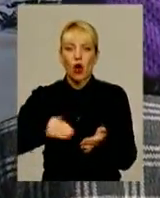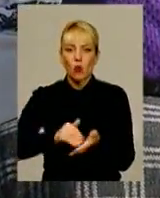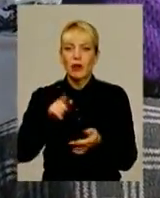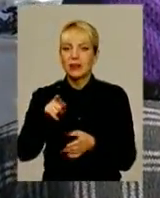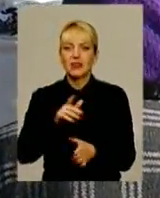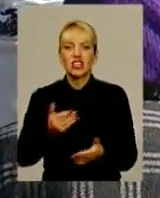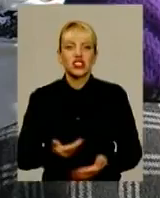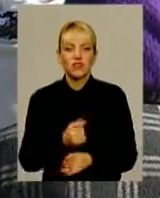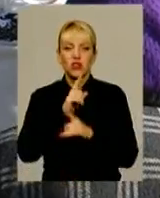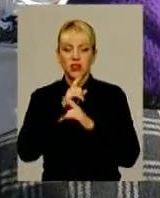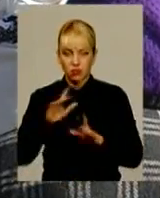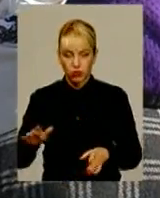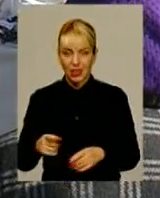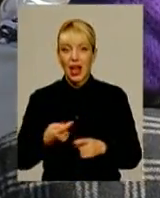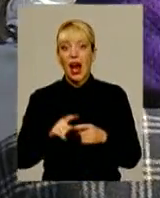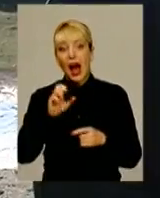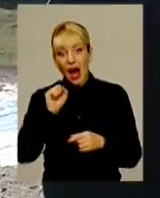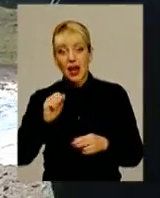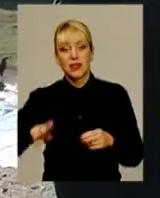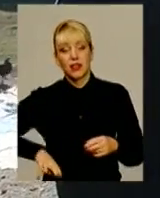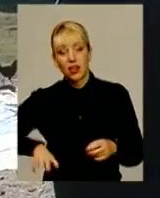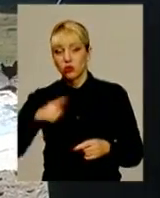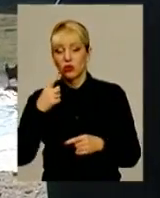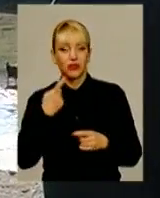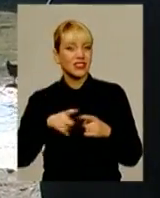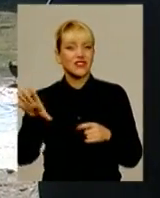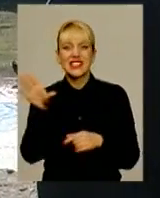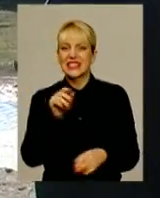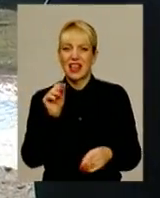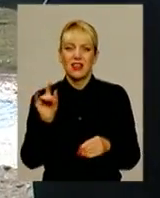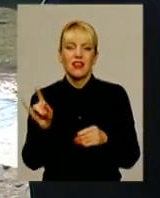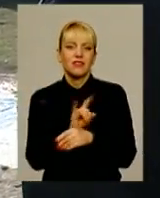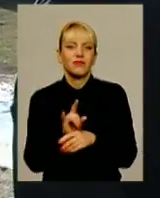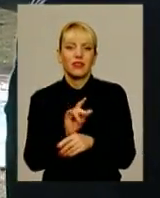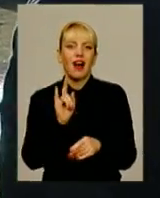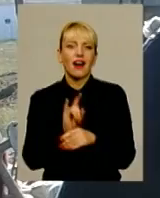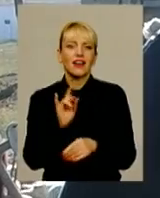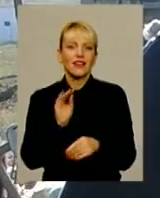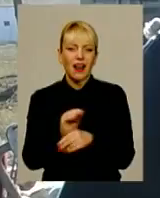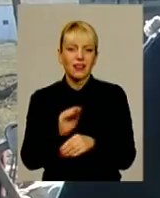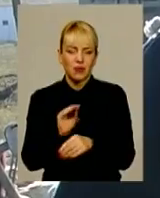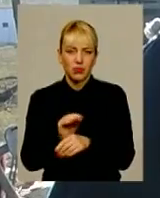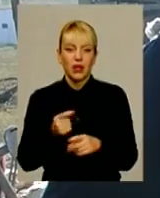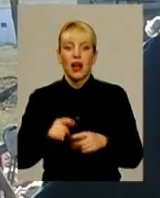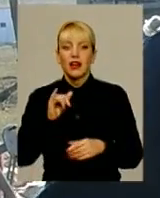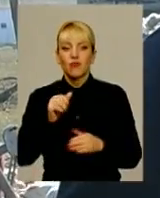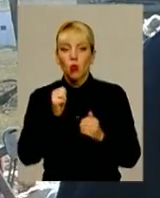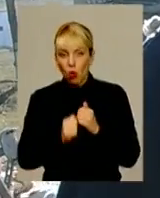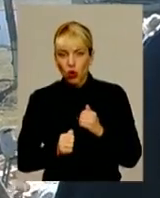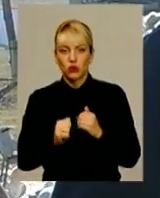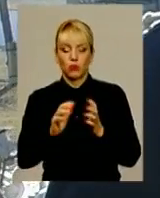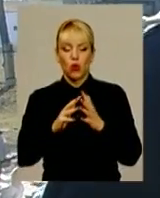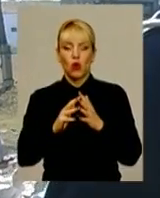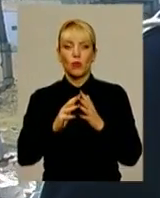підприємства всі звинувачення називає наклепом. Ніцього не було, це все нагадано. В кожному господарстві чи